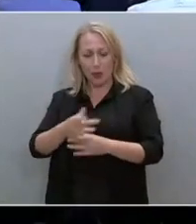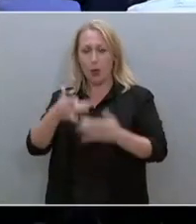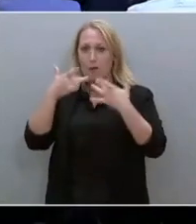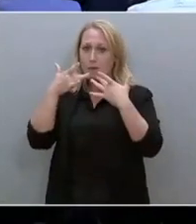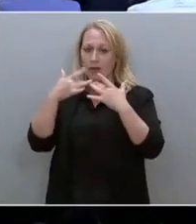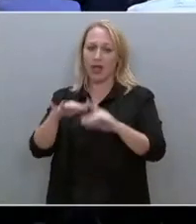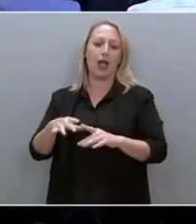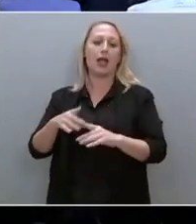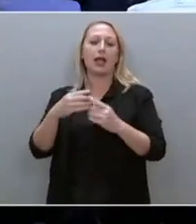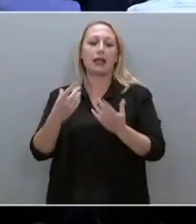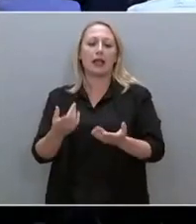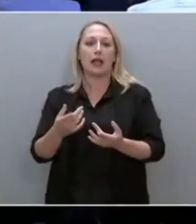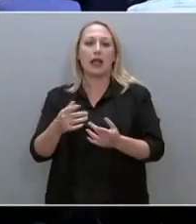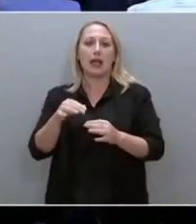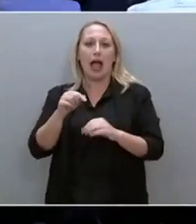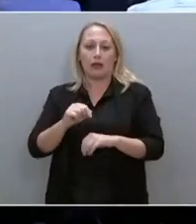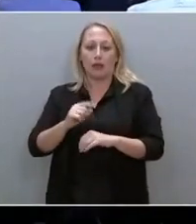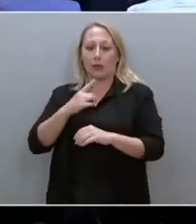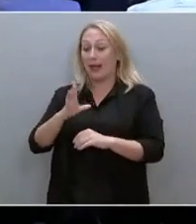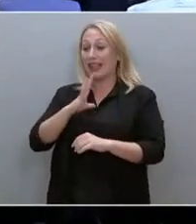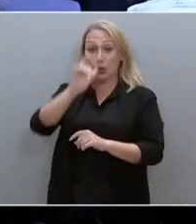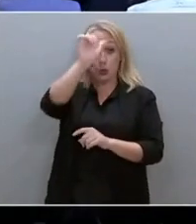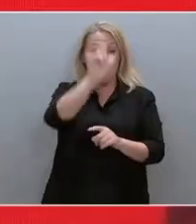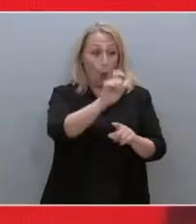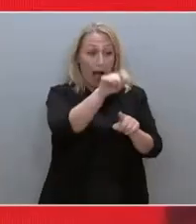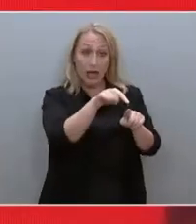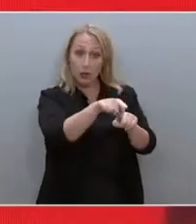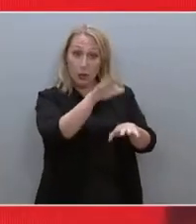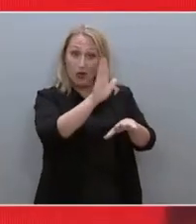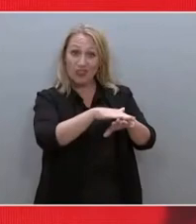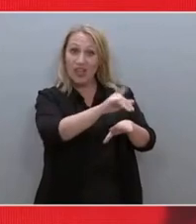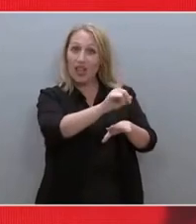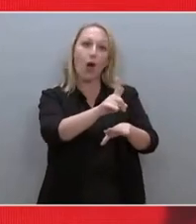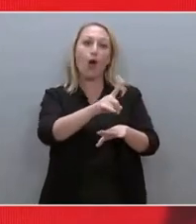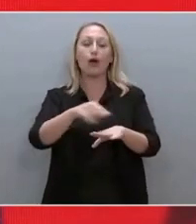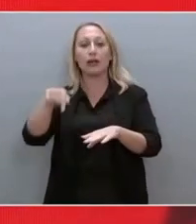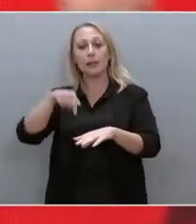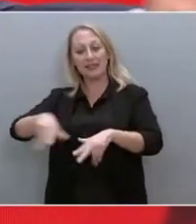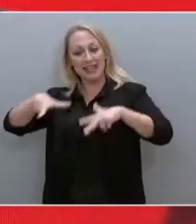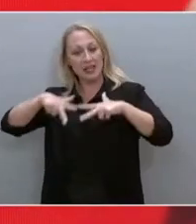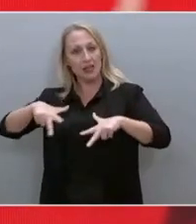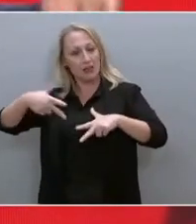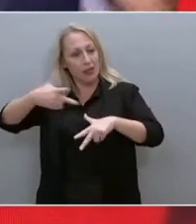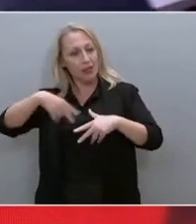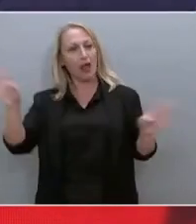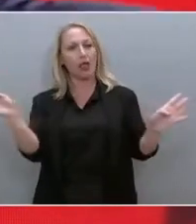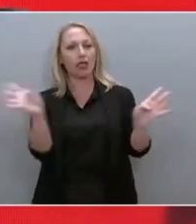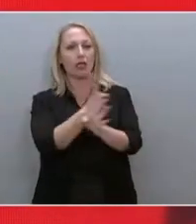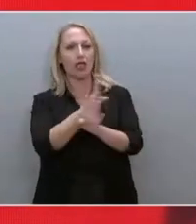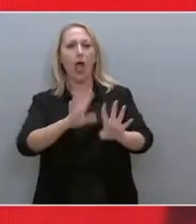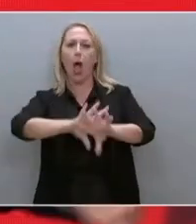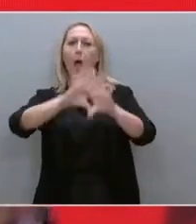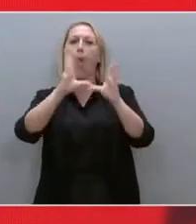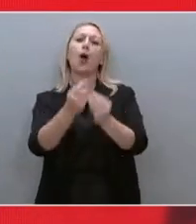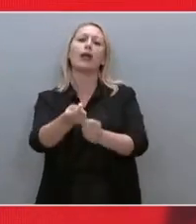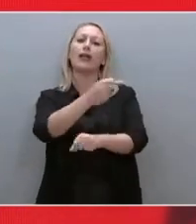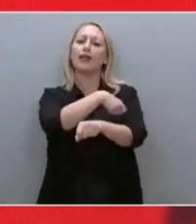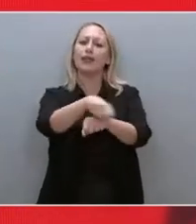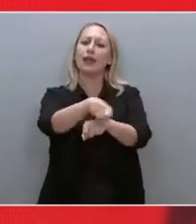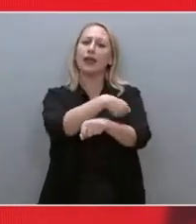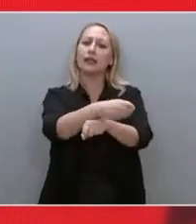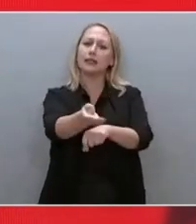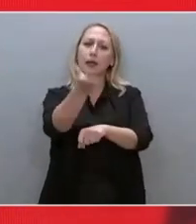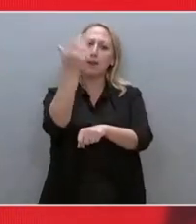απόπειρα. Και προφανώς δεν έχει να κάνει με τους ανθρώπους. Έχει να κάνει με την απόπειρα της ίδιας κυβέρνησης. Που πήγε και έκανε σχεδόν όλους τους δικαστές που θα